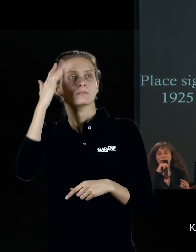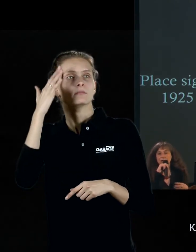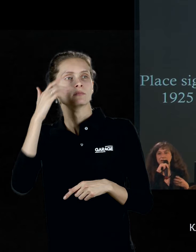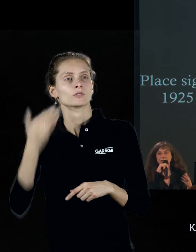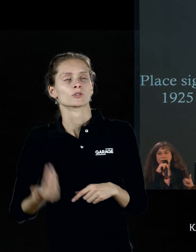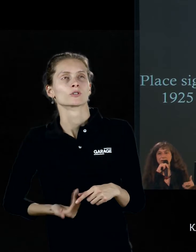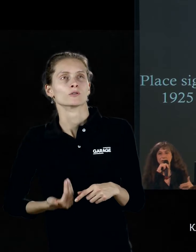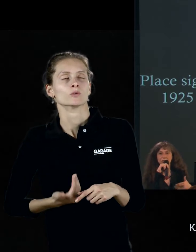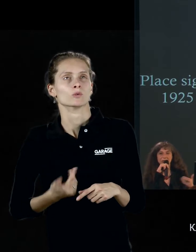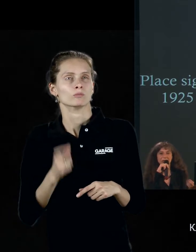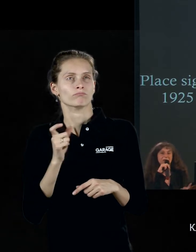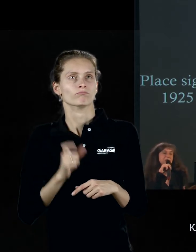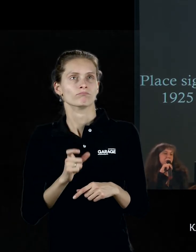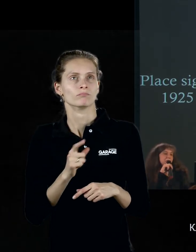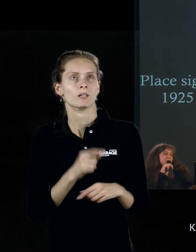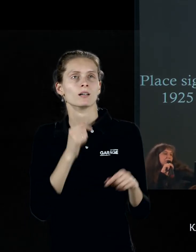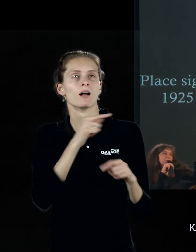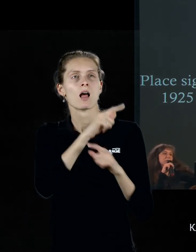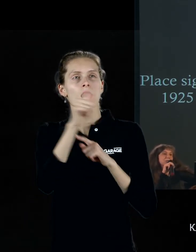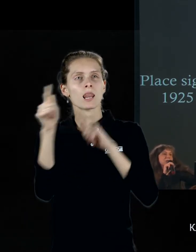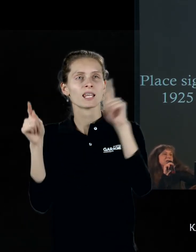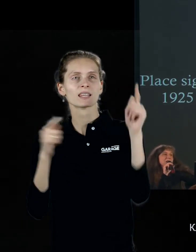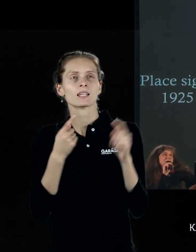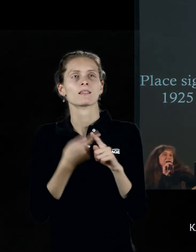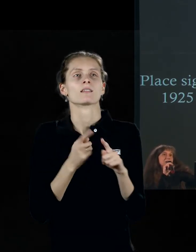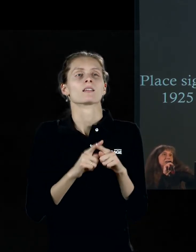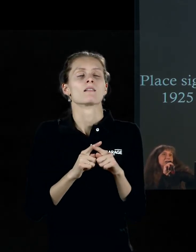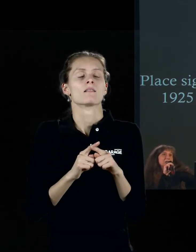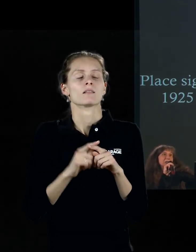линии, которые создают его произведения, которые очерчивают формы.